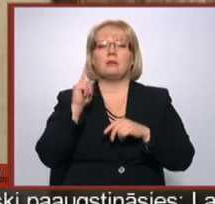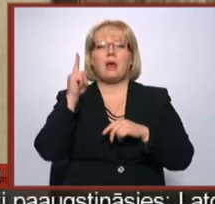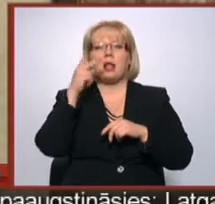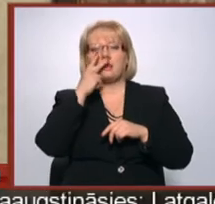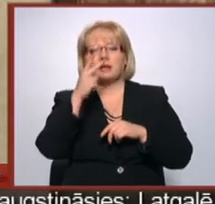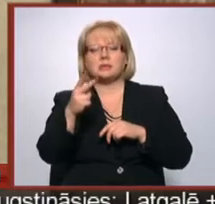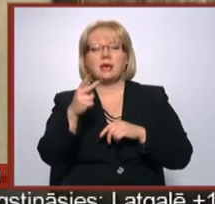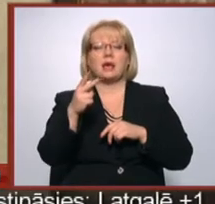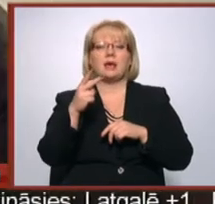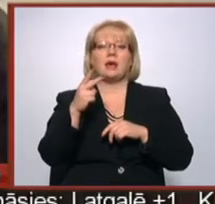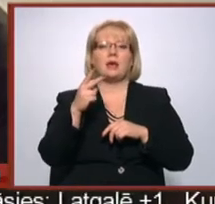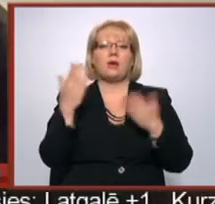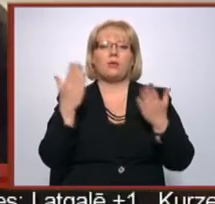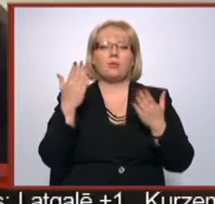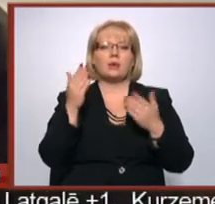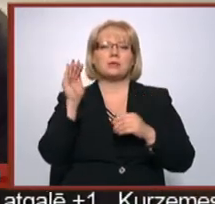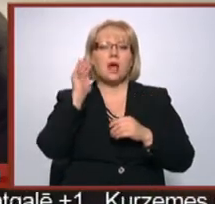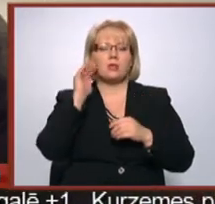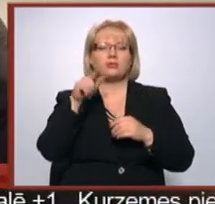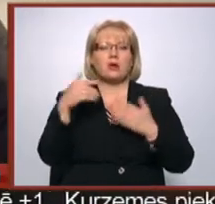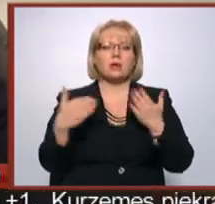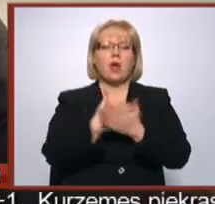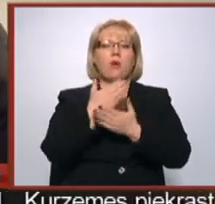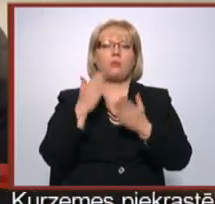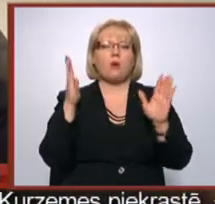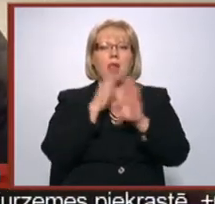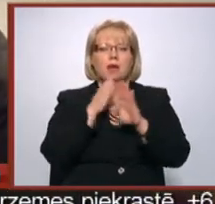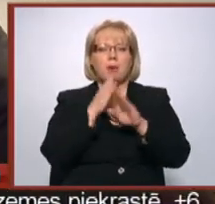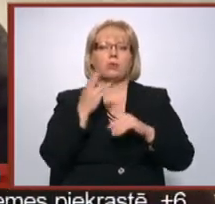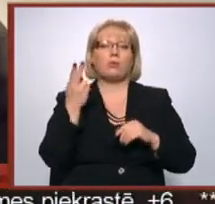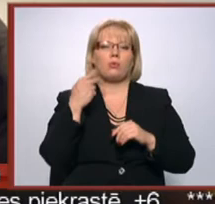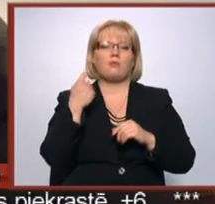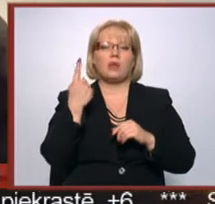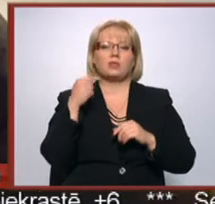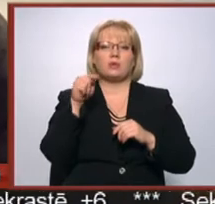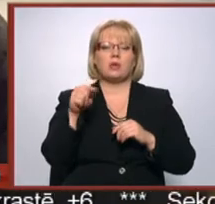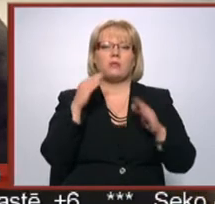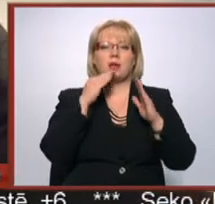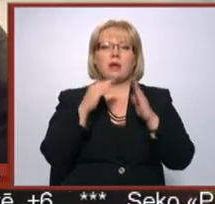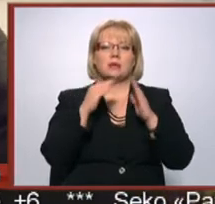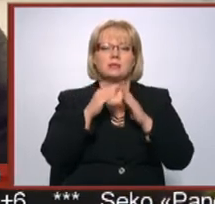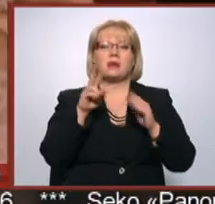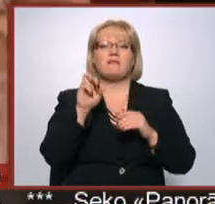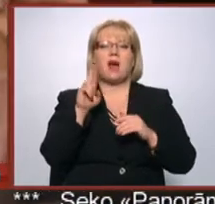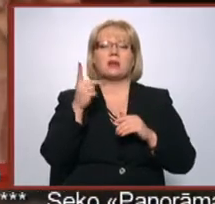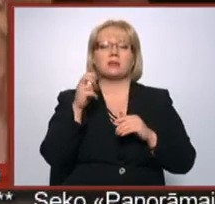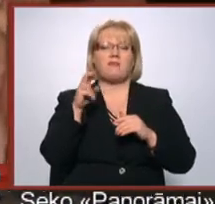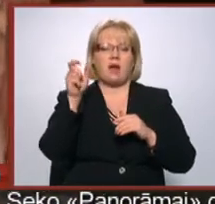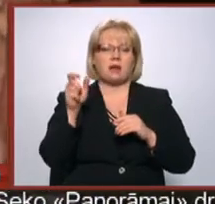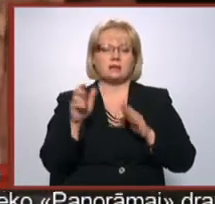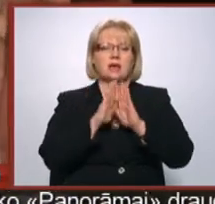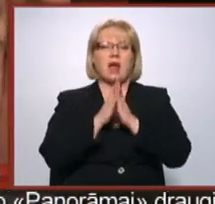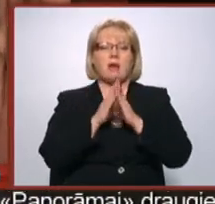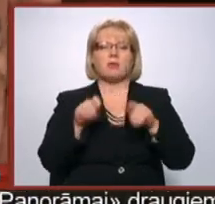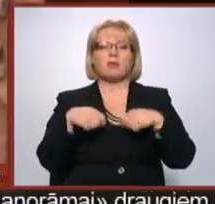tālredzīgi, kuri saklausīja šo jauno laikmetu, un viens no tiem arī mūsu reizaknieks Francisks Varslavāns. Grāmatu